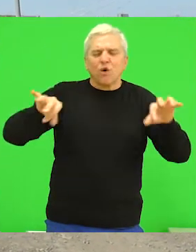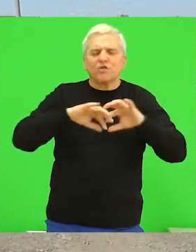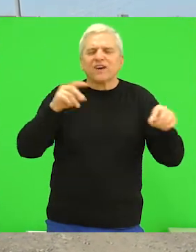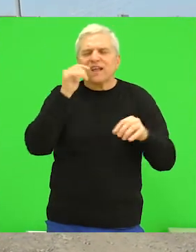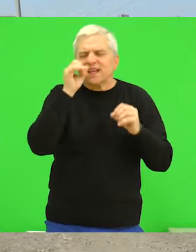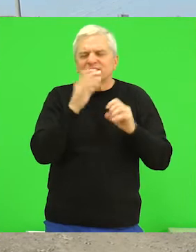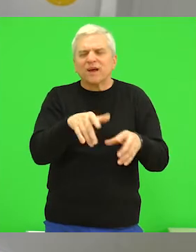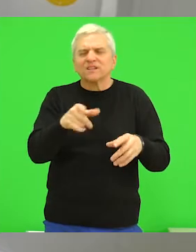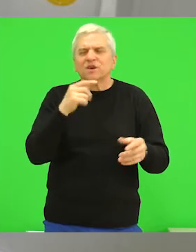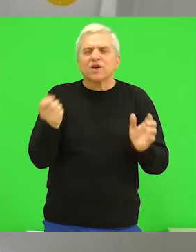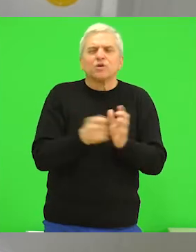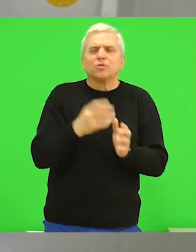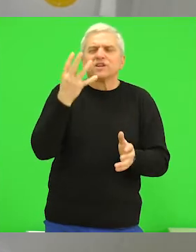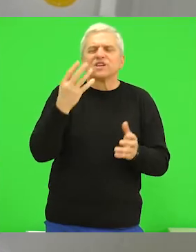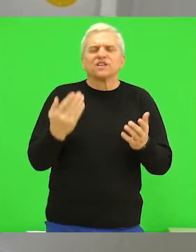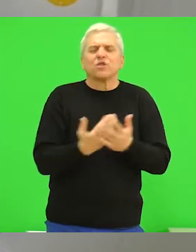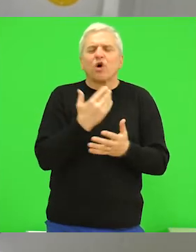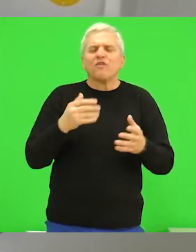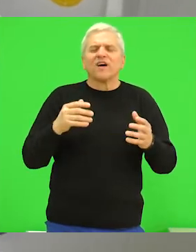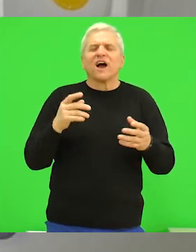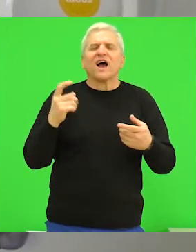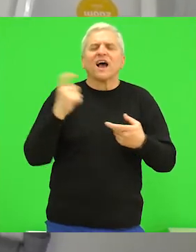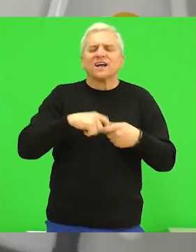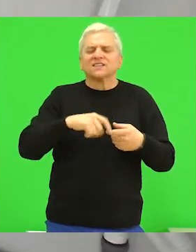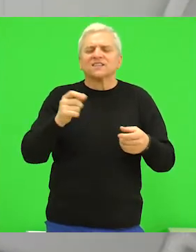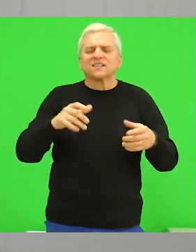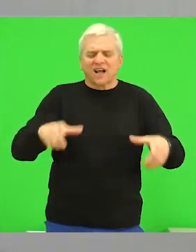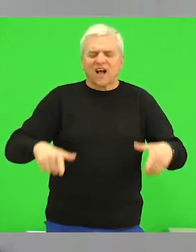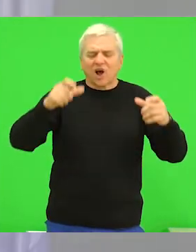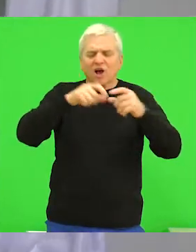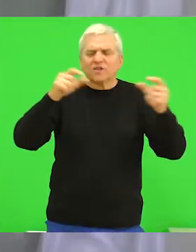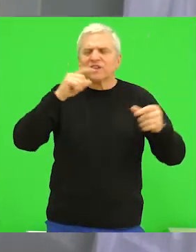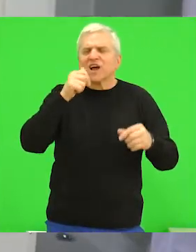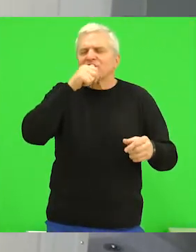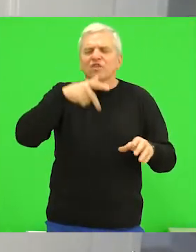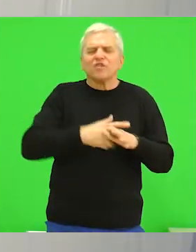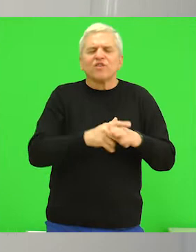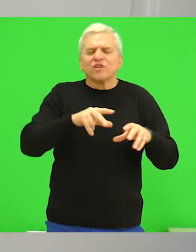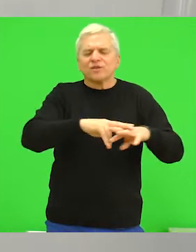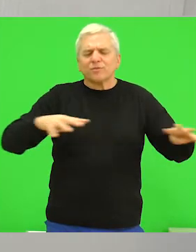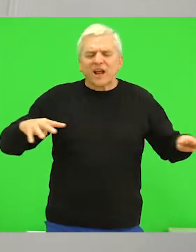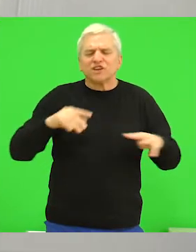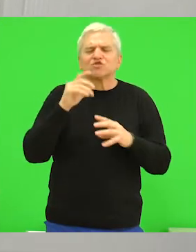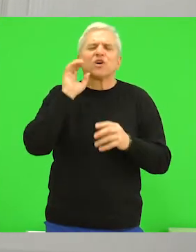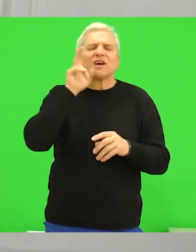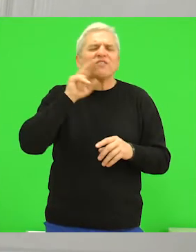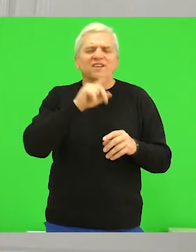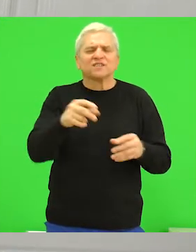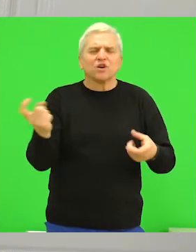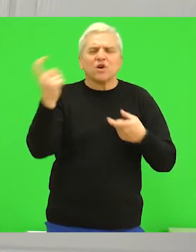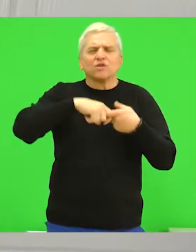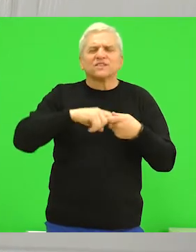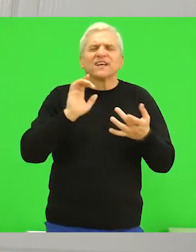sekundarnih sirovina, nabavku četiri kancelariska i sanitarna kontejnera, vodovodnu i kanalizacionu mrežu,